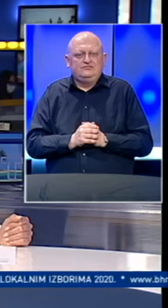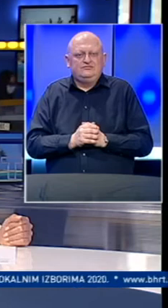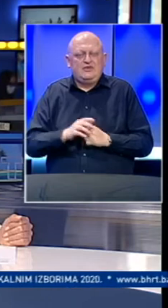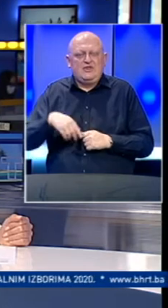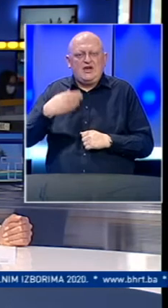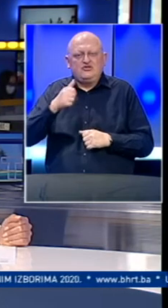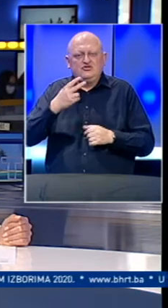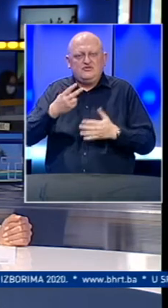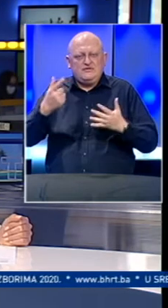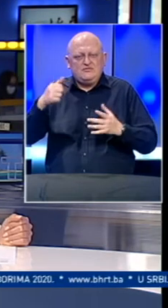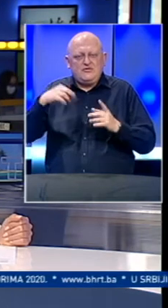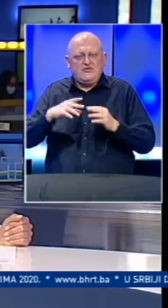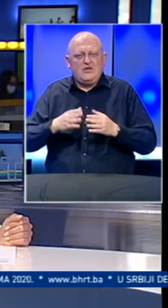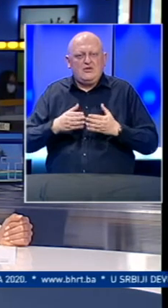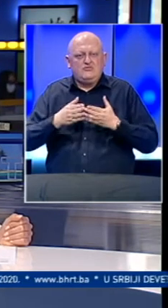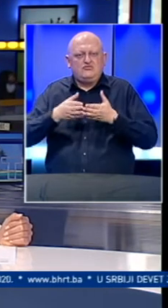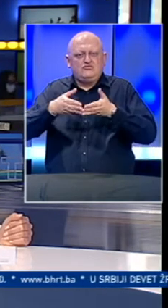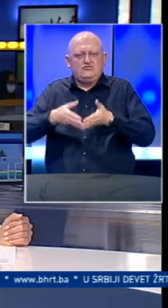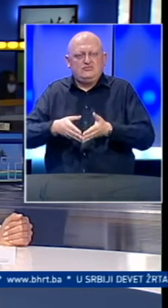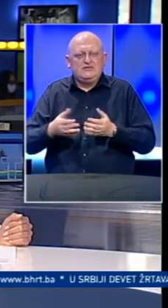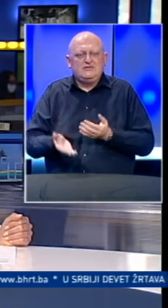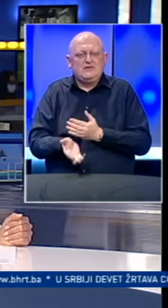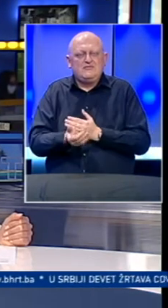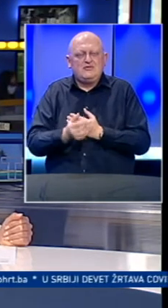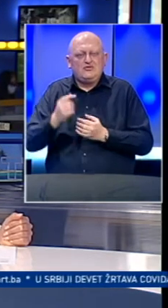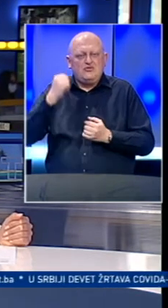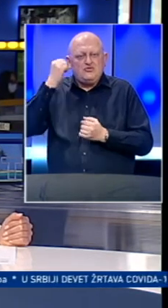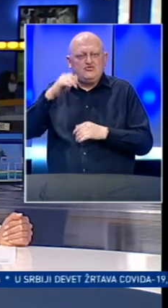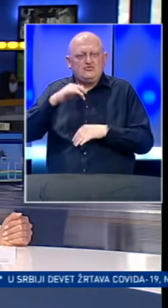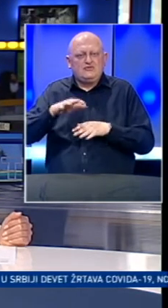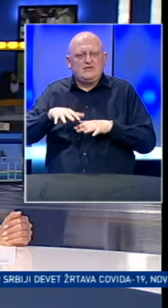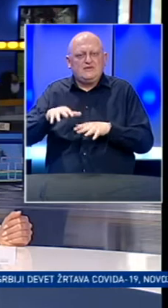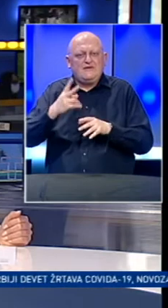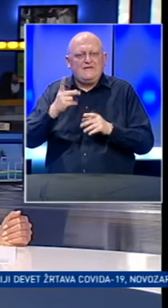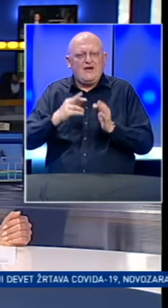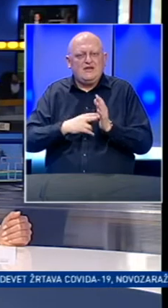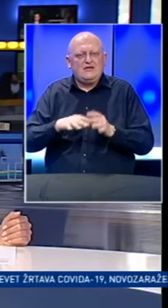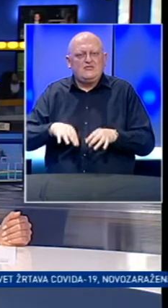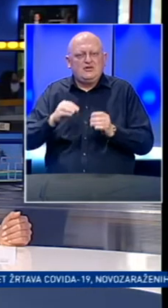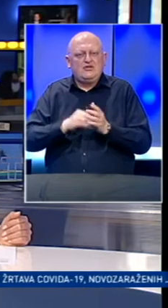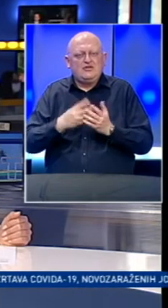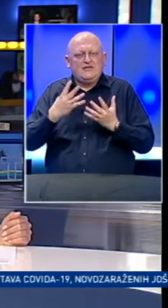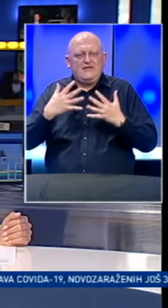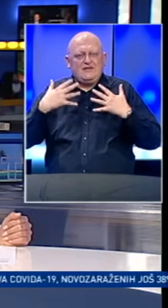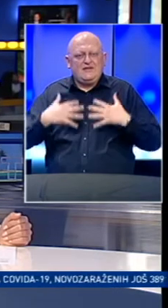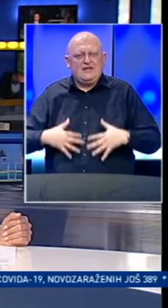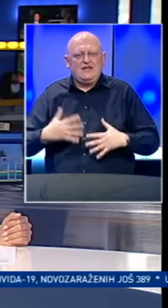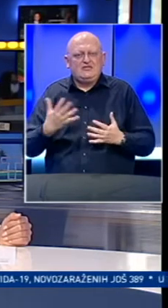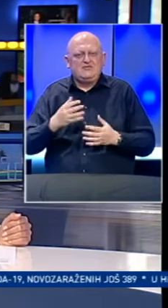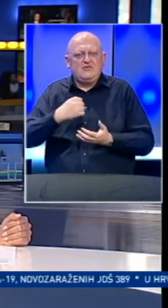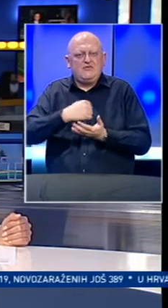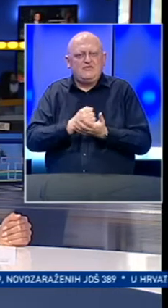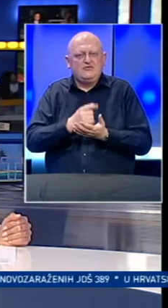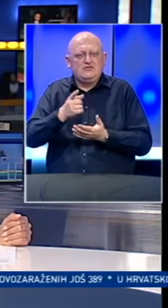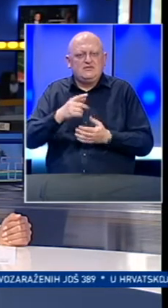Nakon što je 27. srpnja potonuo brod s migrantima u Turskom jezeru van, pronađeno je još devet tijela, čime je